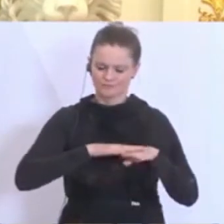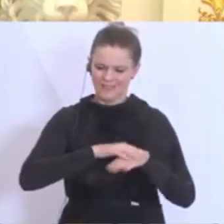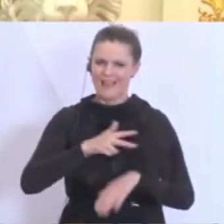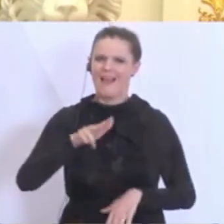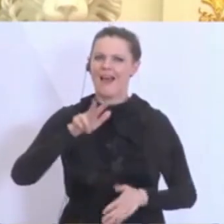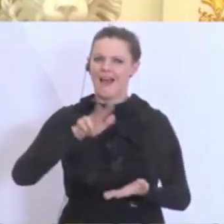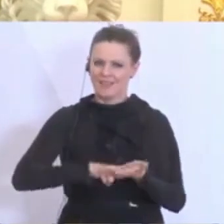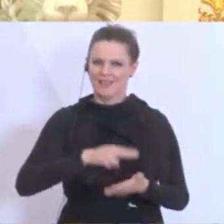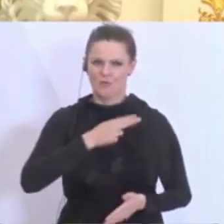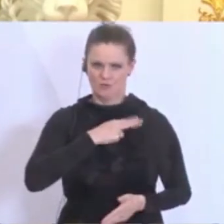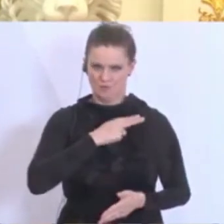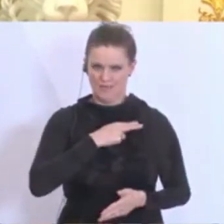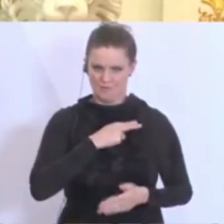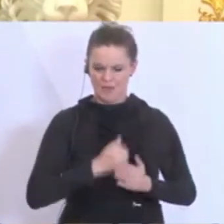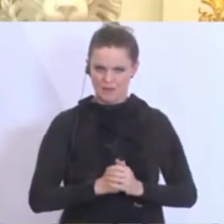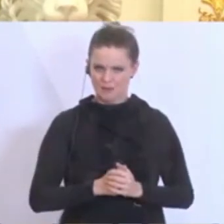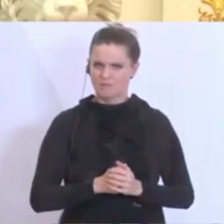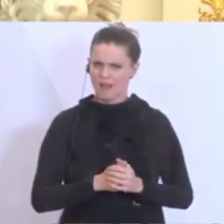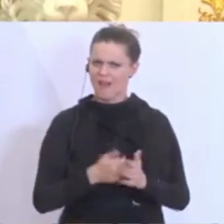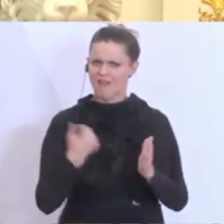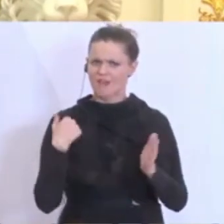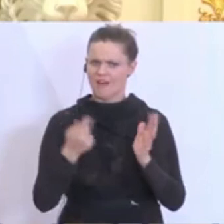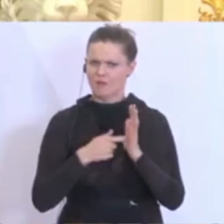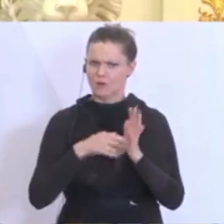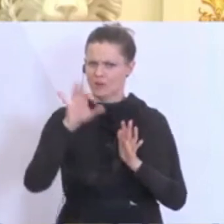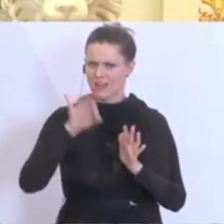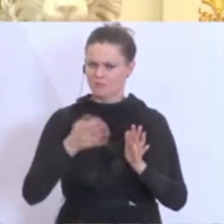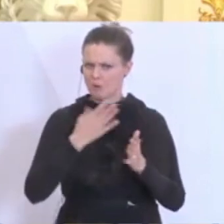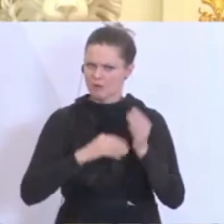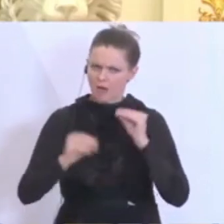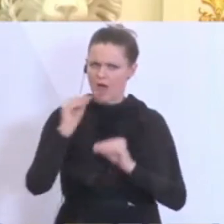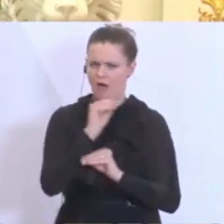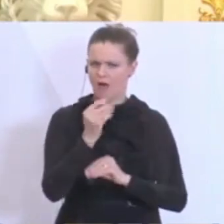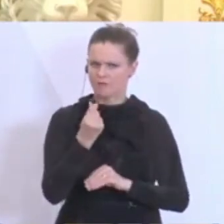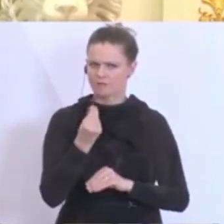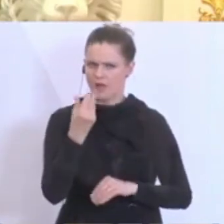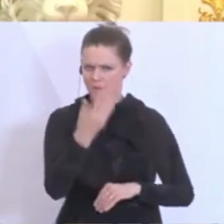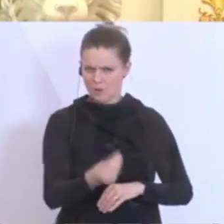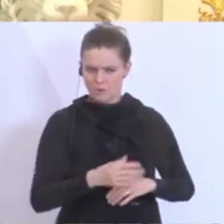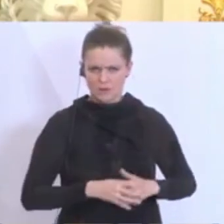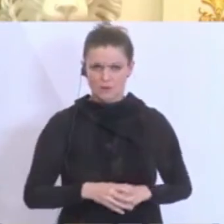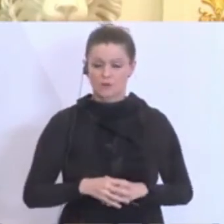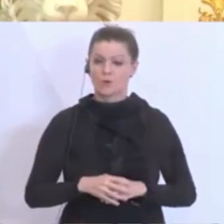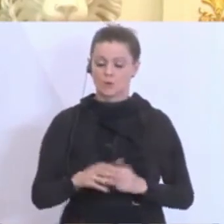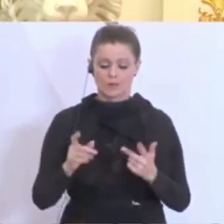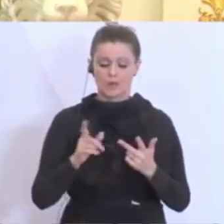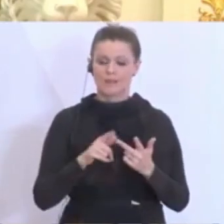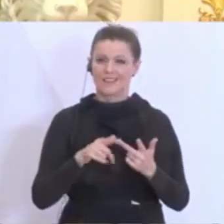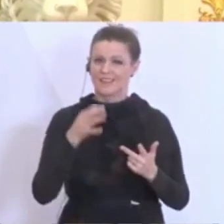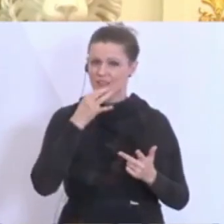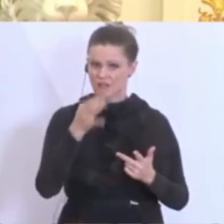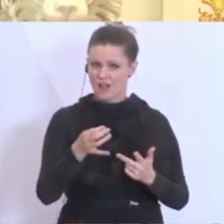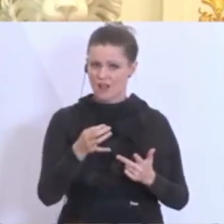nachgebessert? Da gab es ja Forderungen von etwa der FPÖ, dass das vielleicht angehoben werden soll. Und dritte Frage,